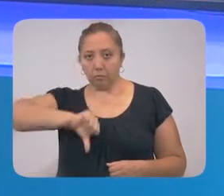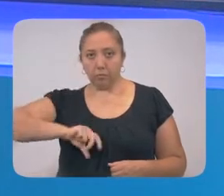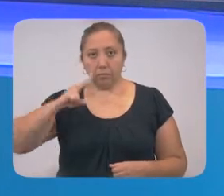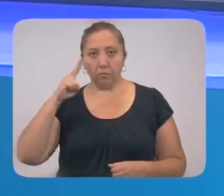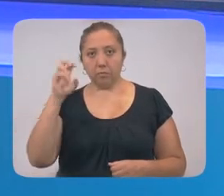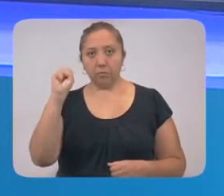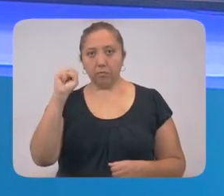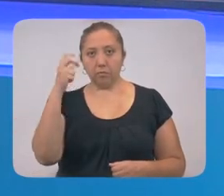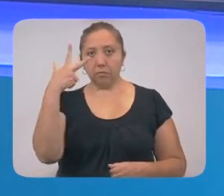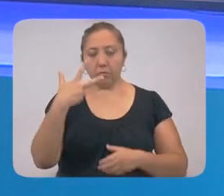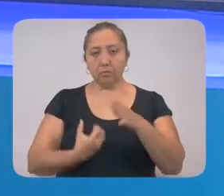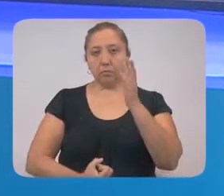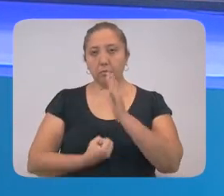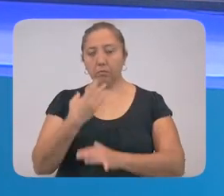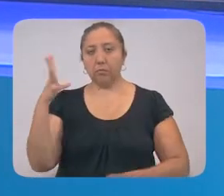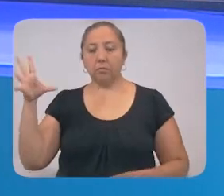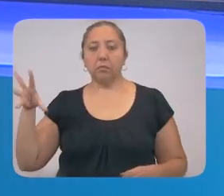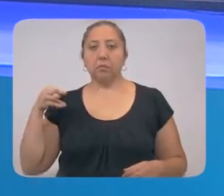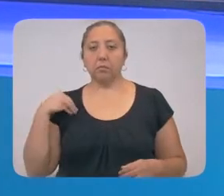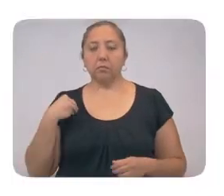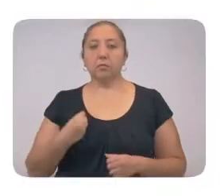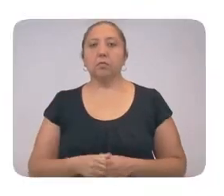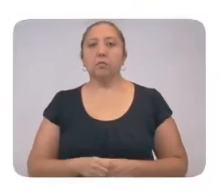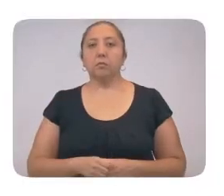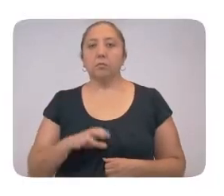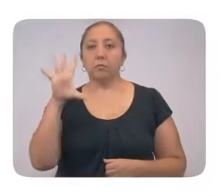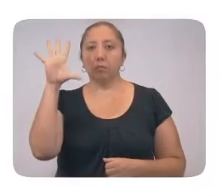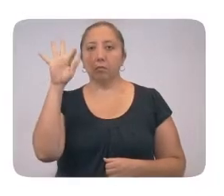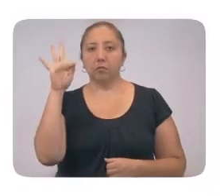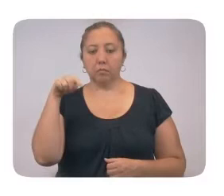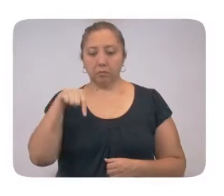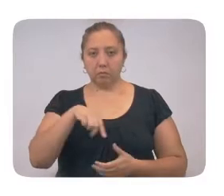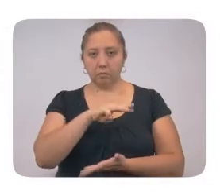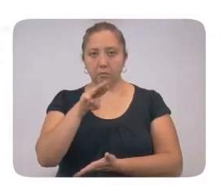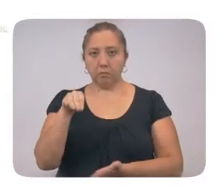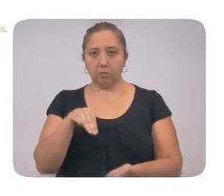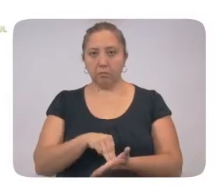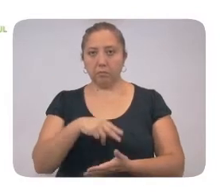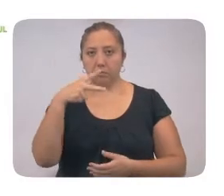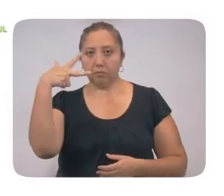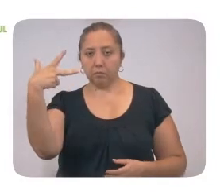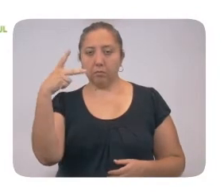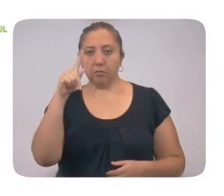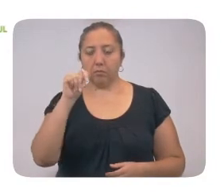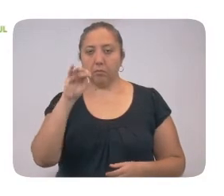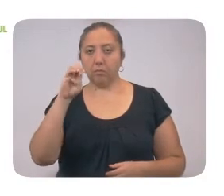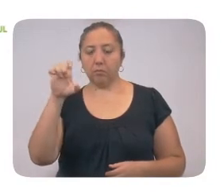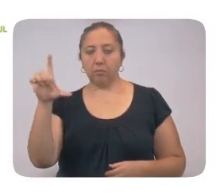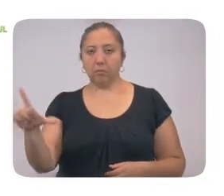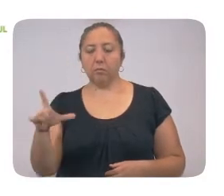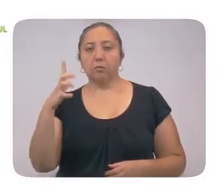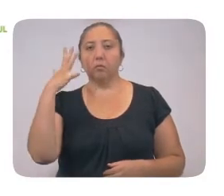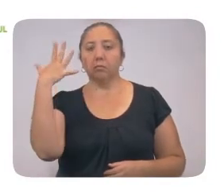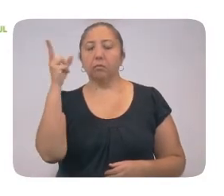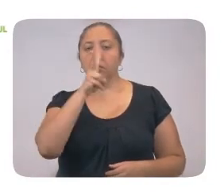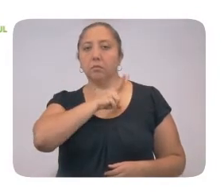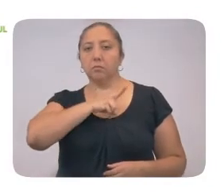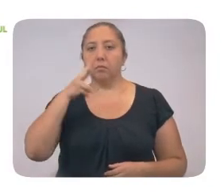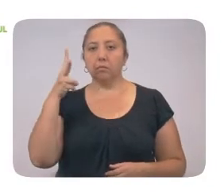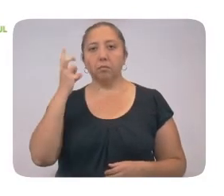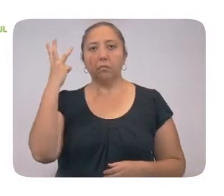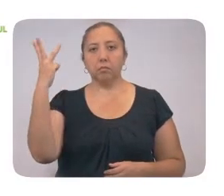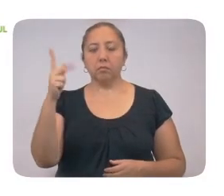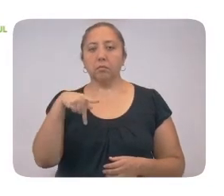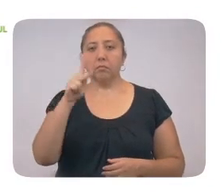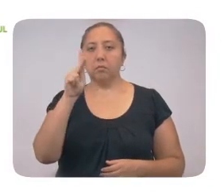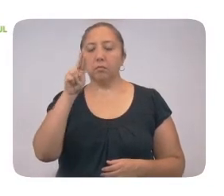juguntule, tukahil hunukuma motul, oshkutsgap, progreso, kintanarro, temozon, 10 min, yetel yobain,